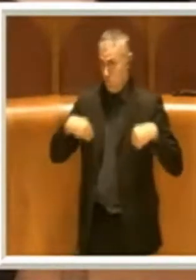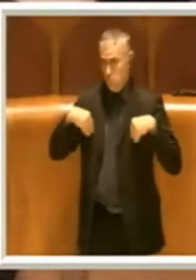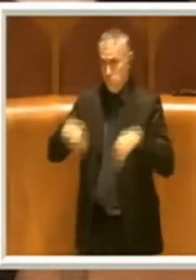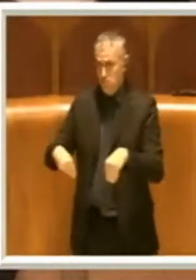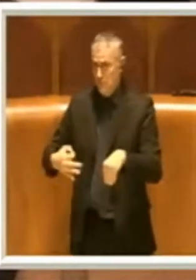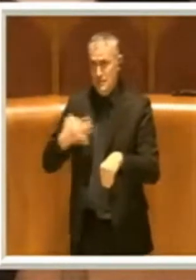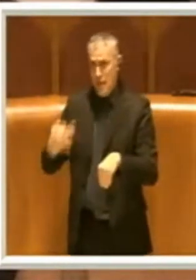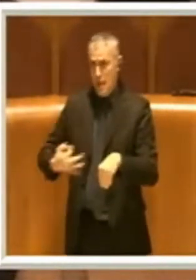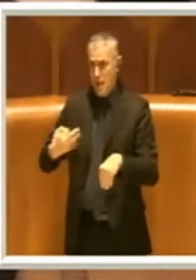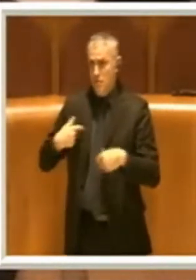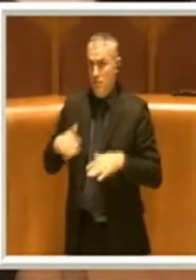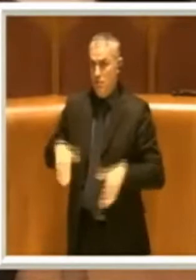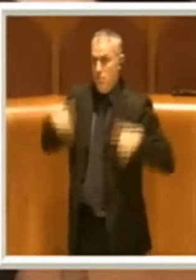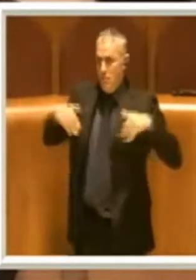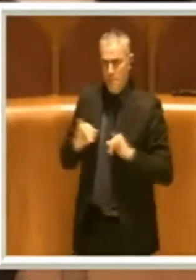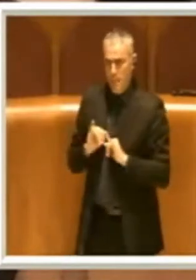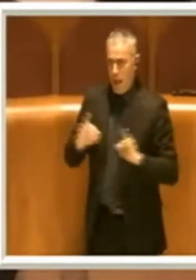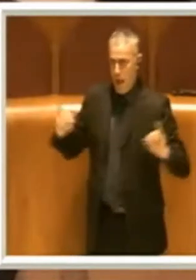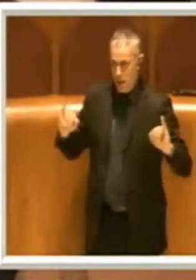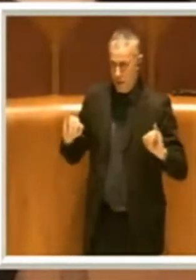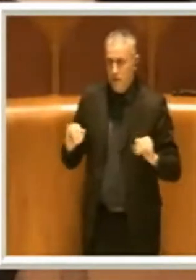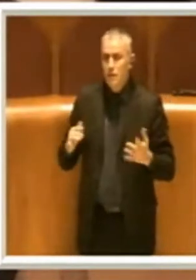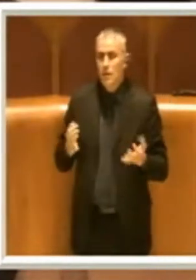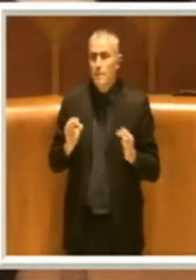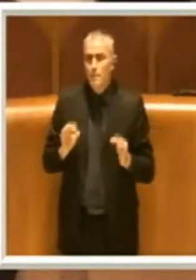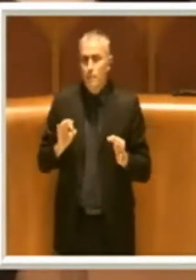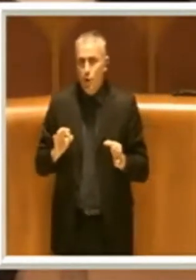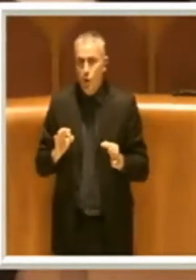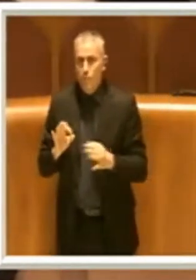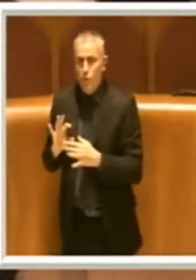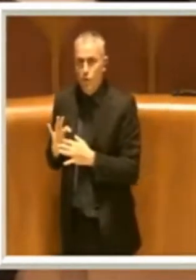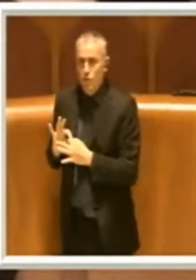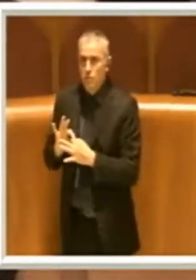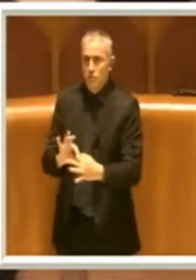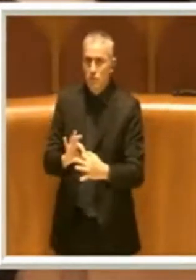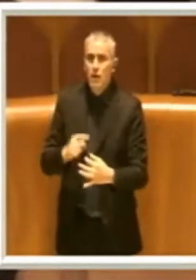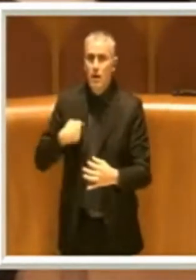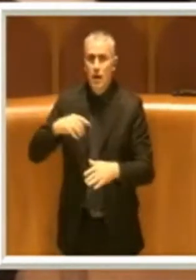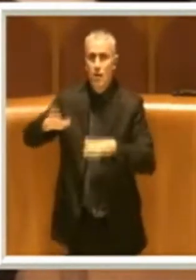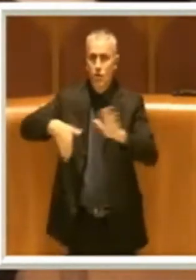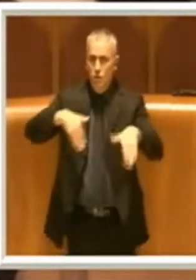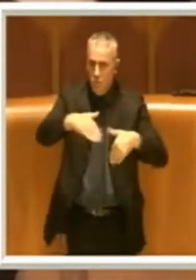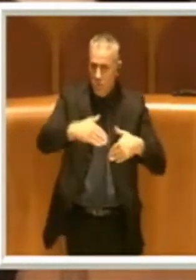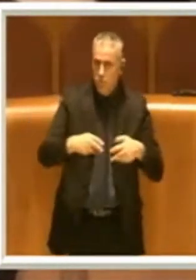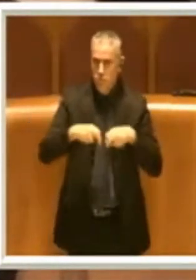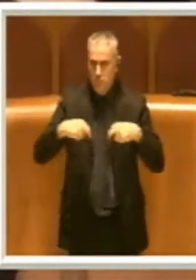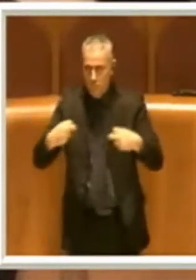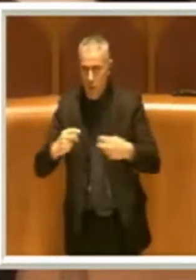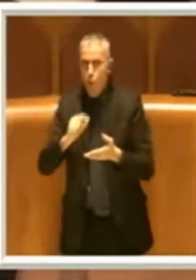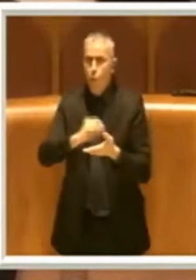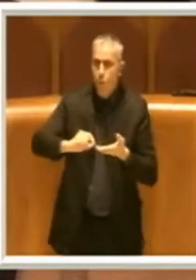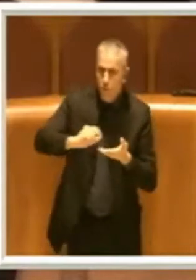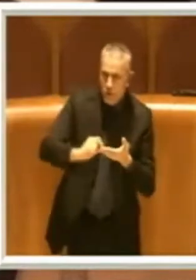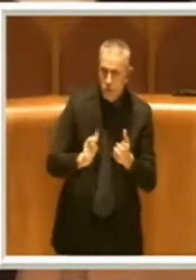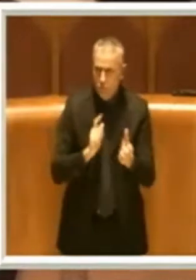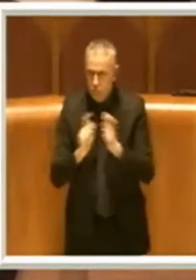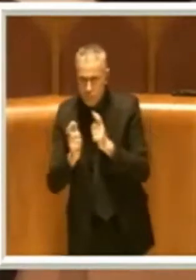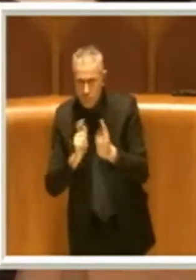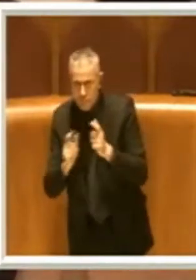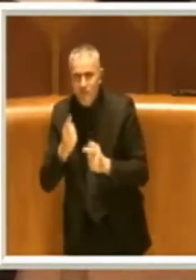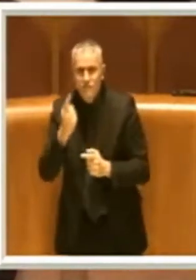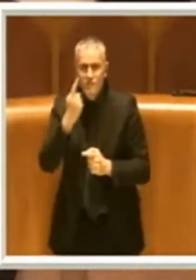convocato e affrontato con gli uffici e vedere